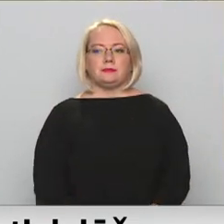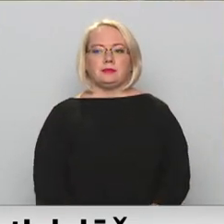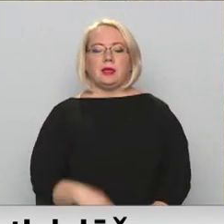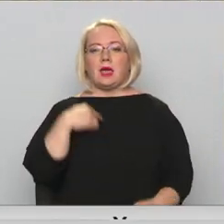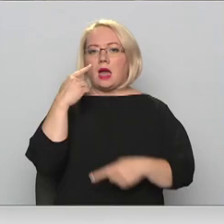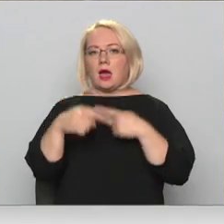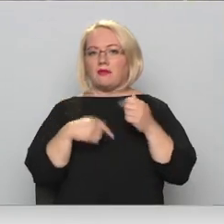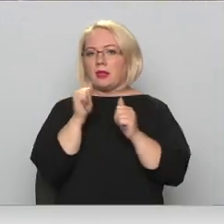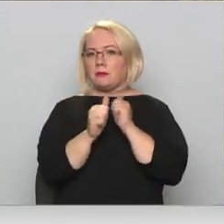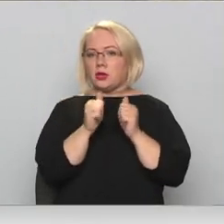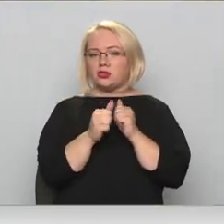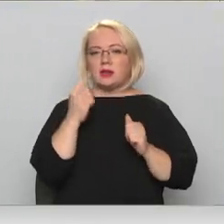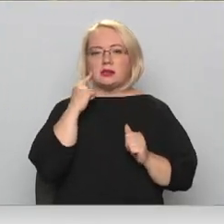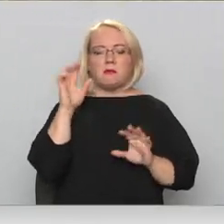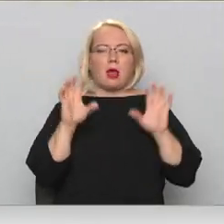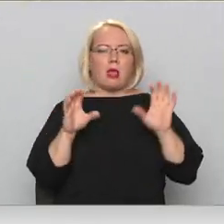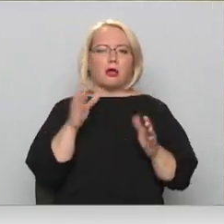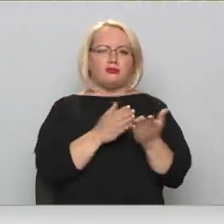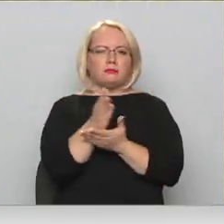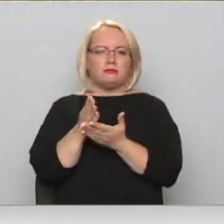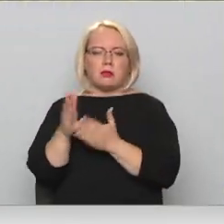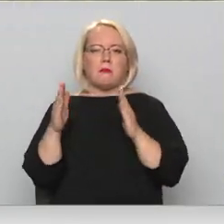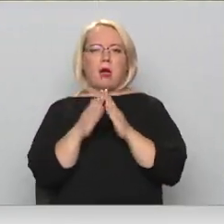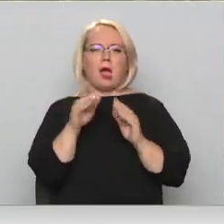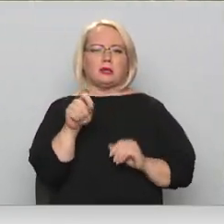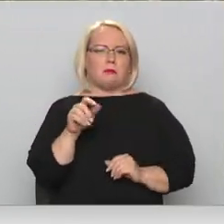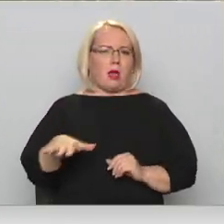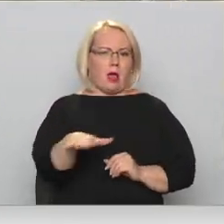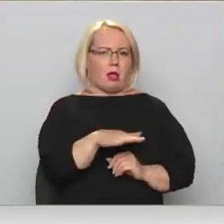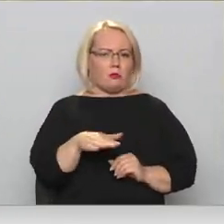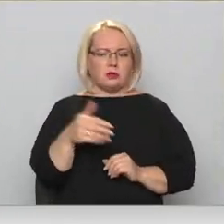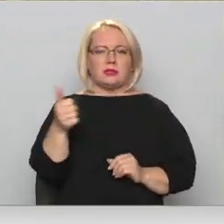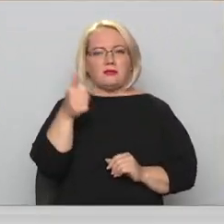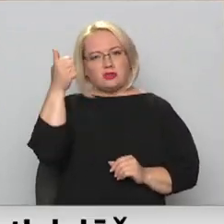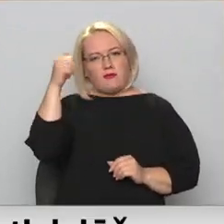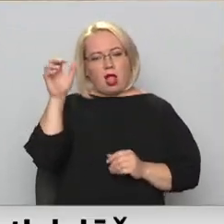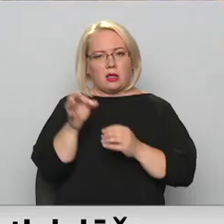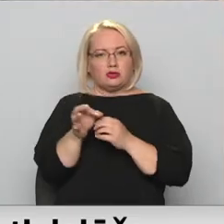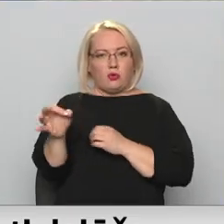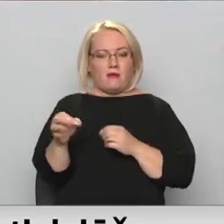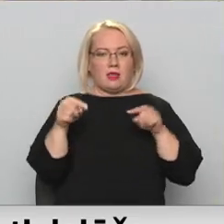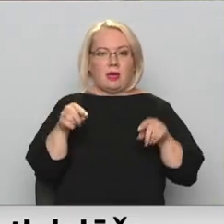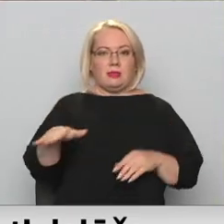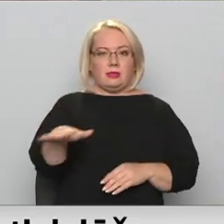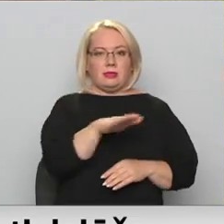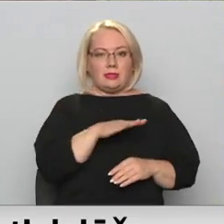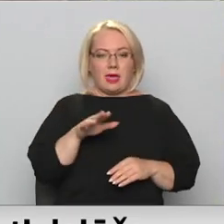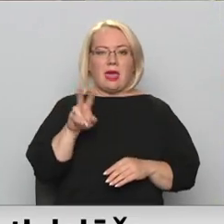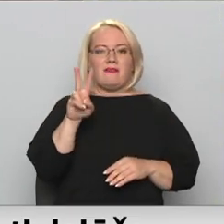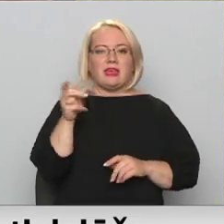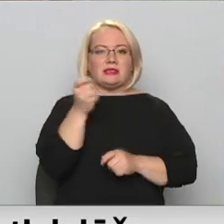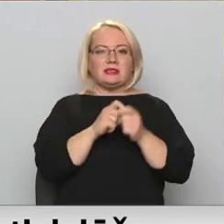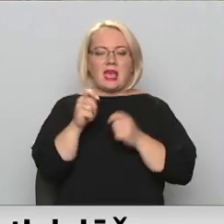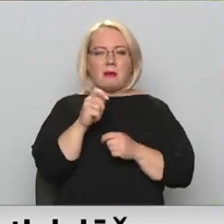vienu biežāk dzirdam par lāču viesošanos un mājas pagalmos. It sevišķi Valkas novadā. Piemēram, šeit, vīciem Čiekurkaltē,